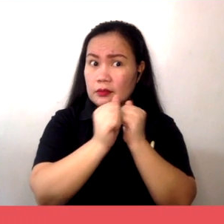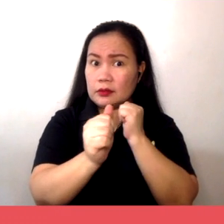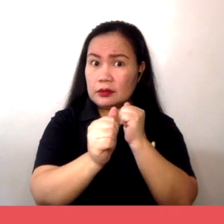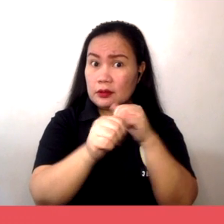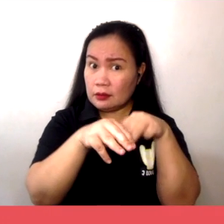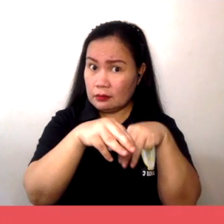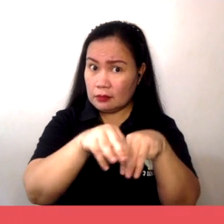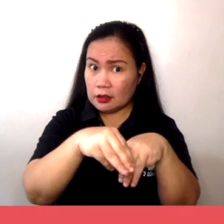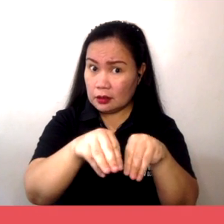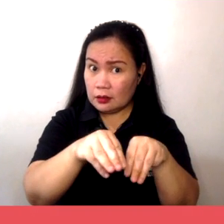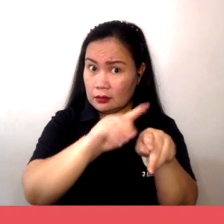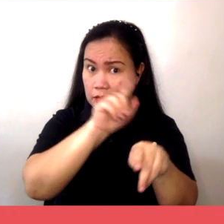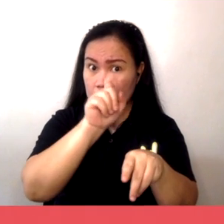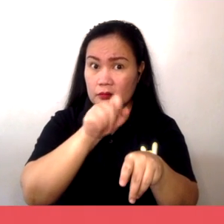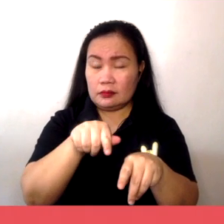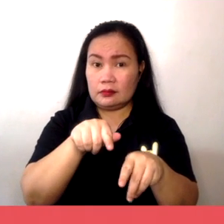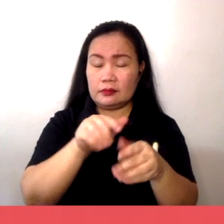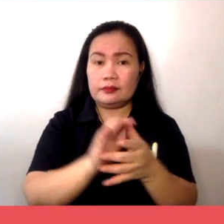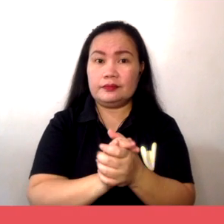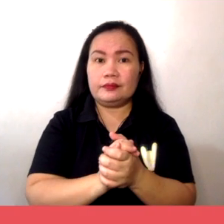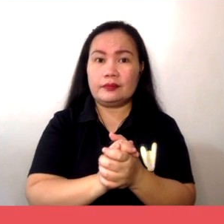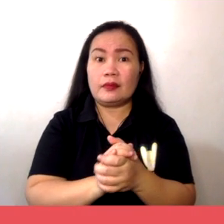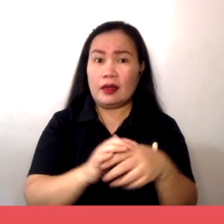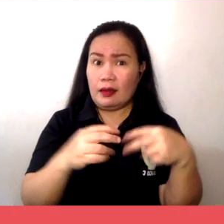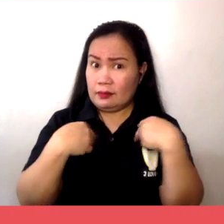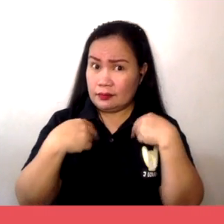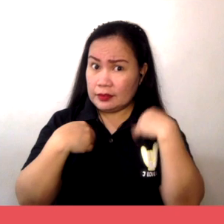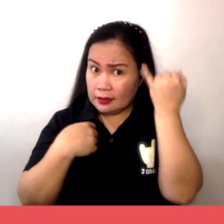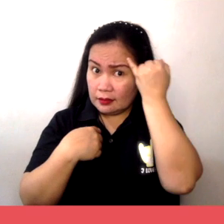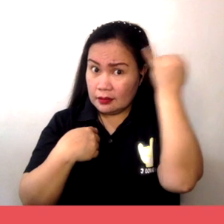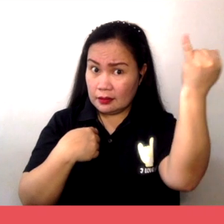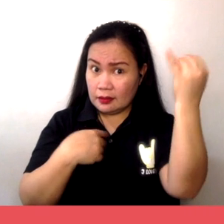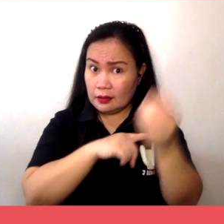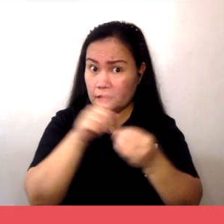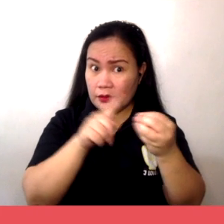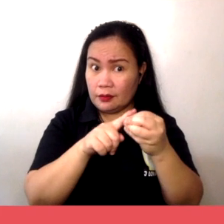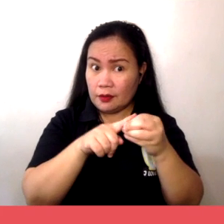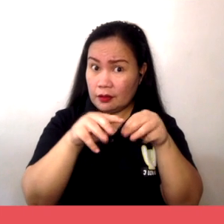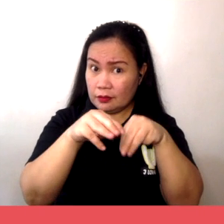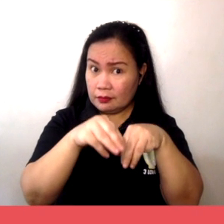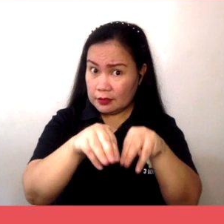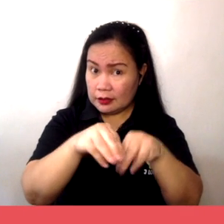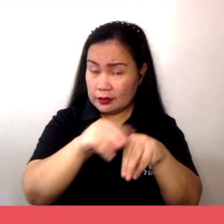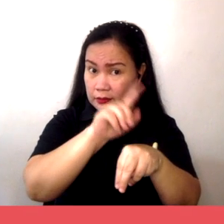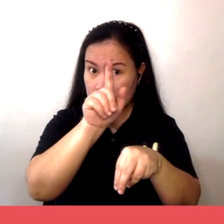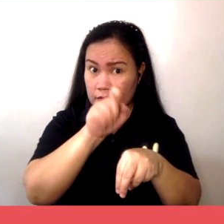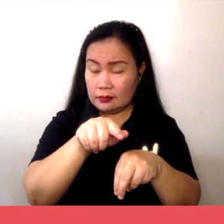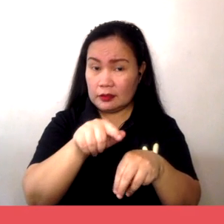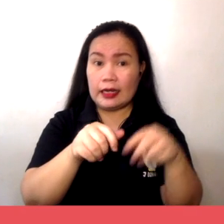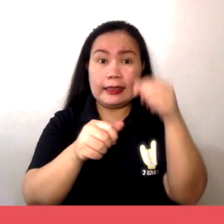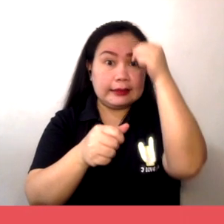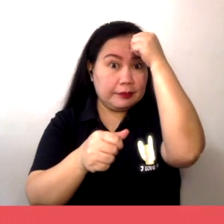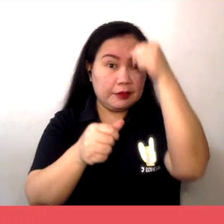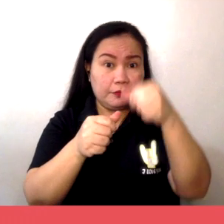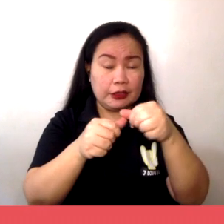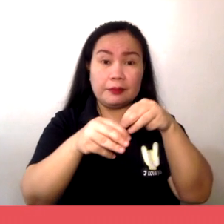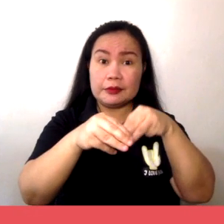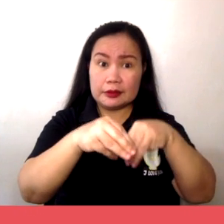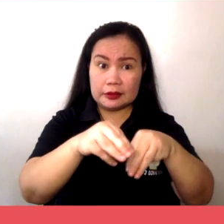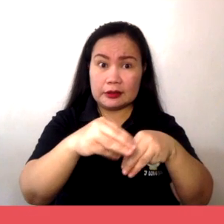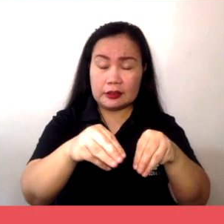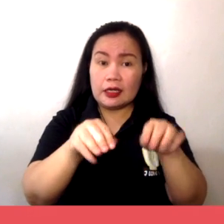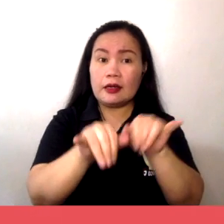sabihin ng salitang pamilihan? May ideya ka ba tungkol dito? Tandaan, ang